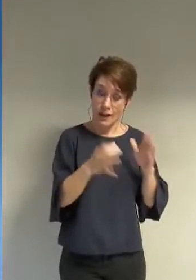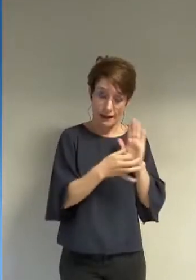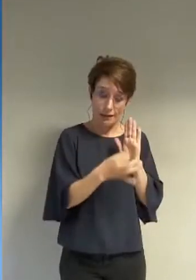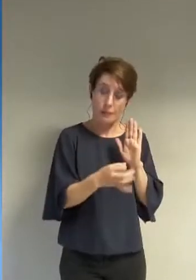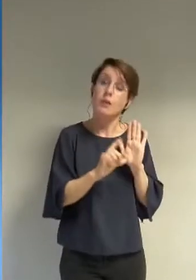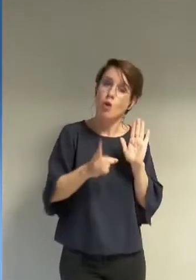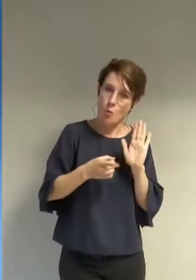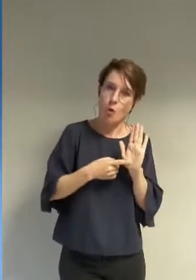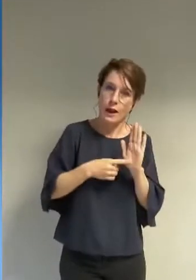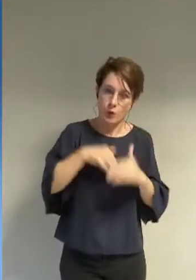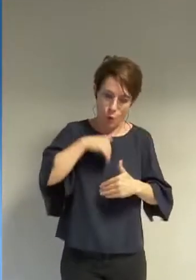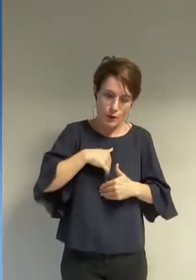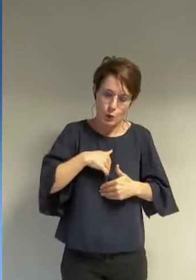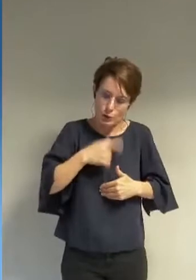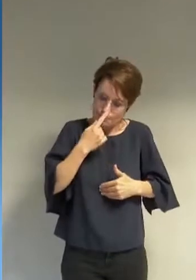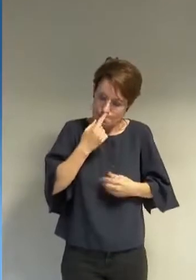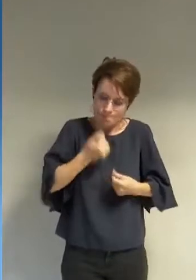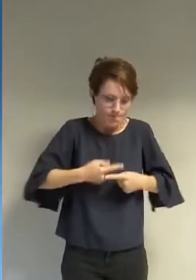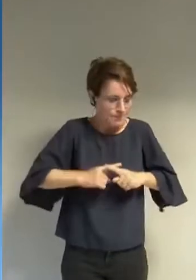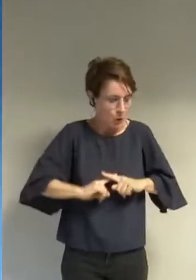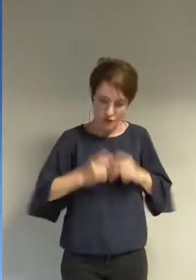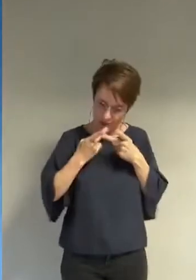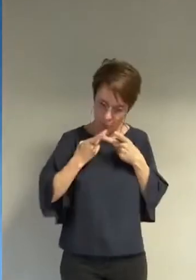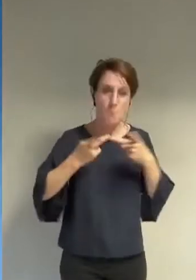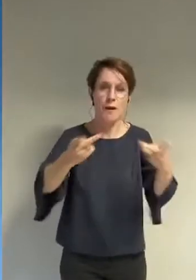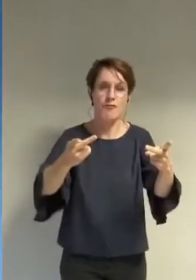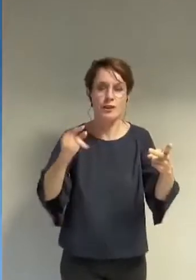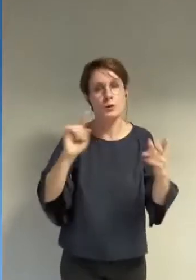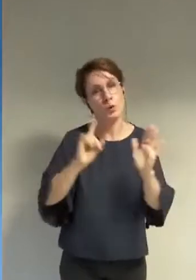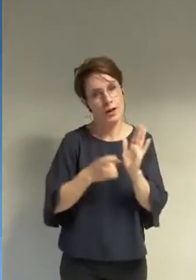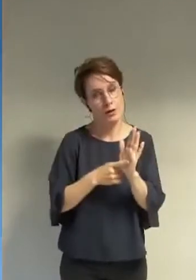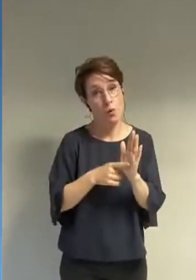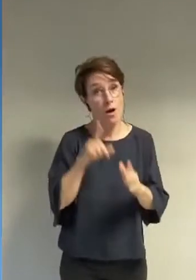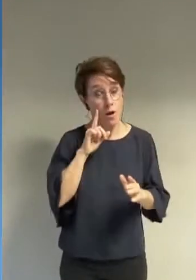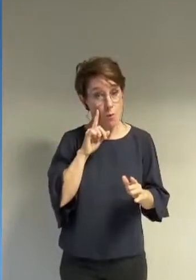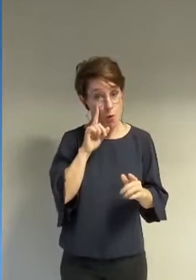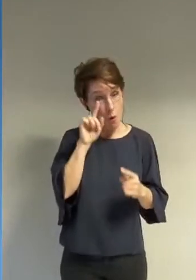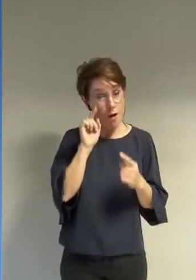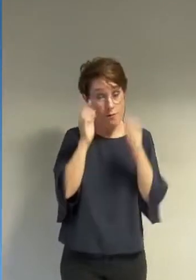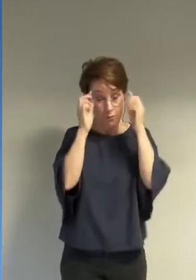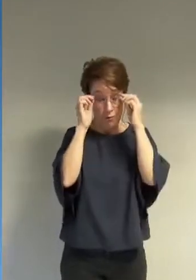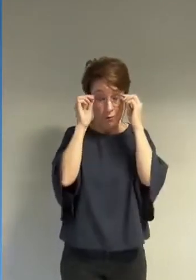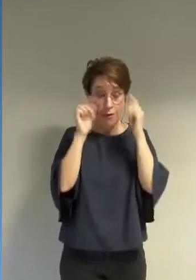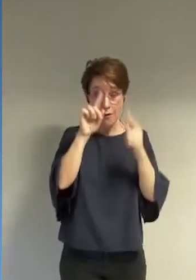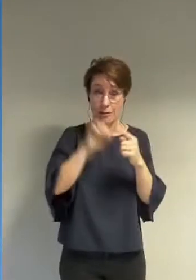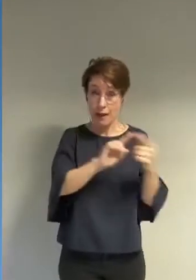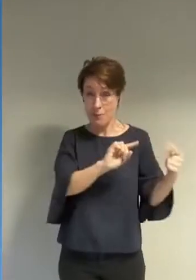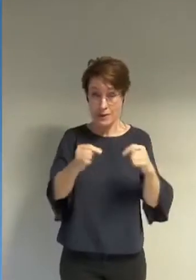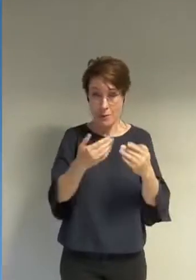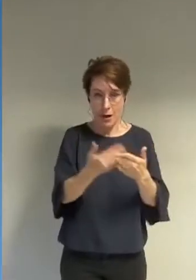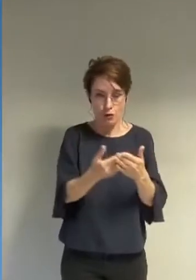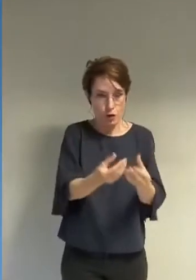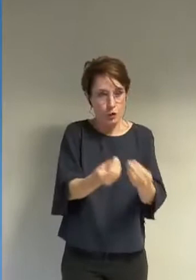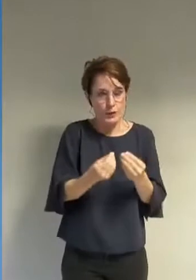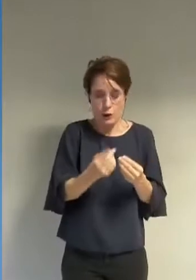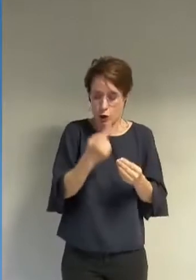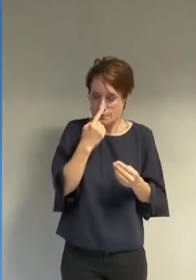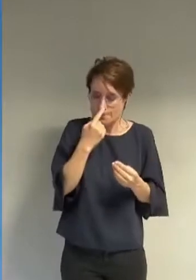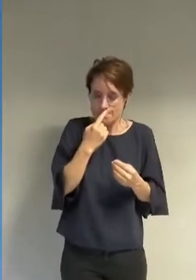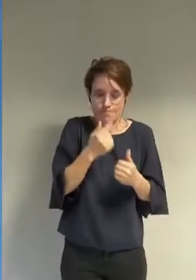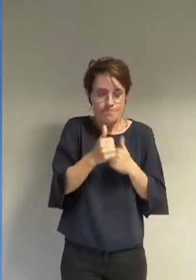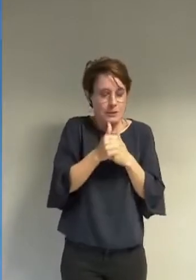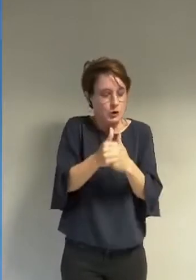parce que la question qui est en débat aujourd'hui touche à l'intime de notre vécu de nos